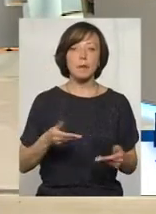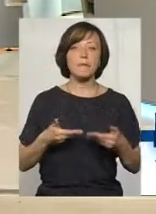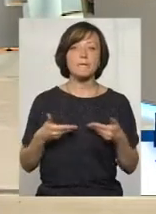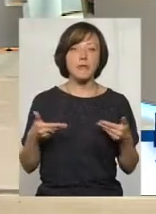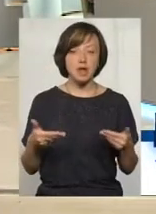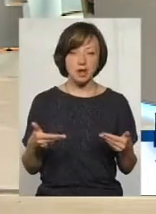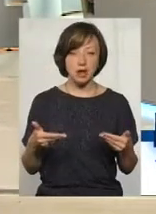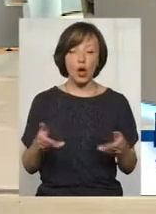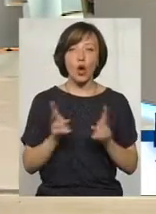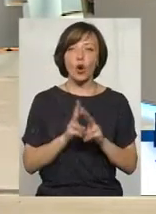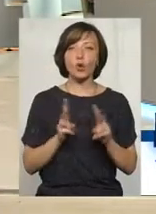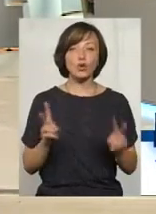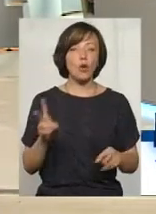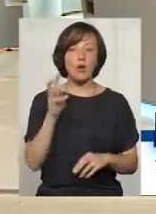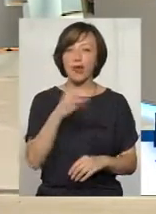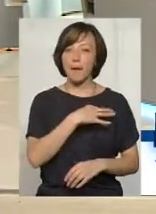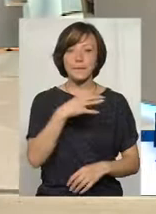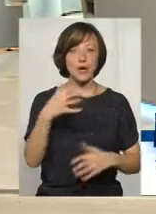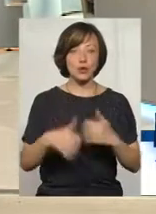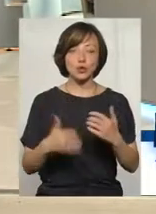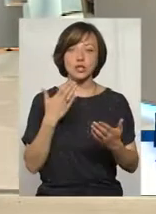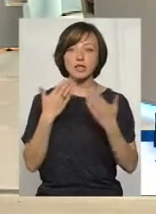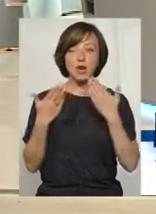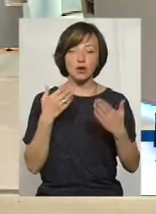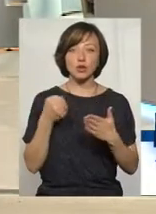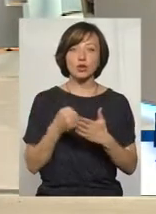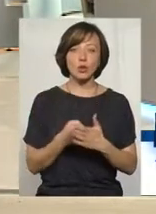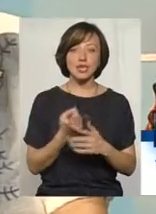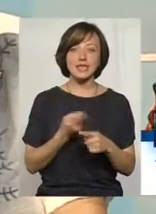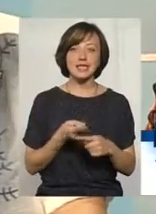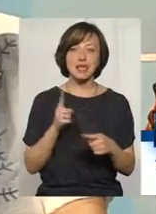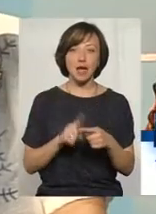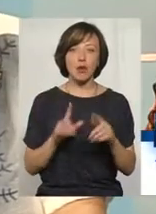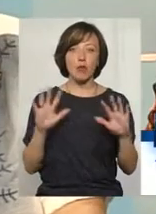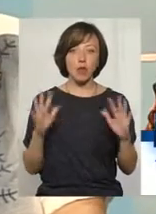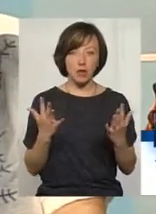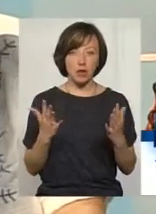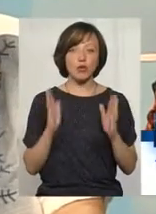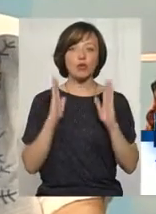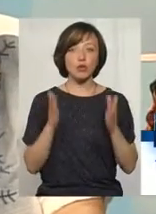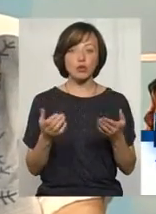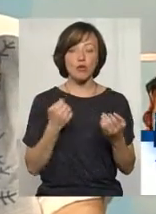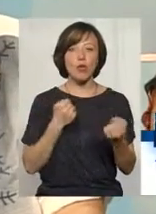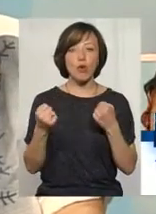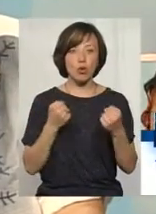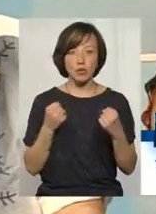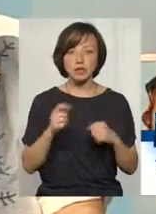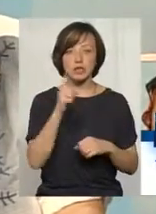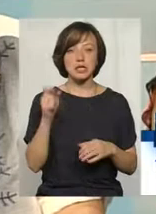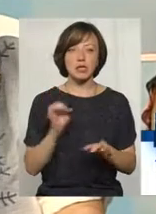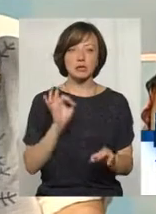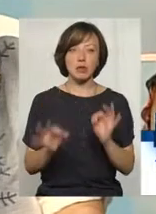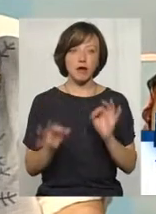хто небайдуже ставляться до цієї події, будуть боротися за